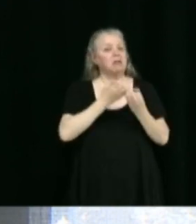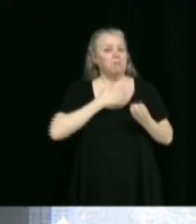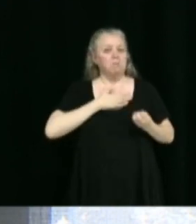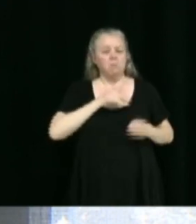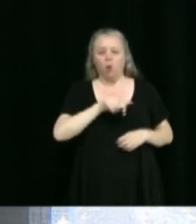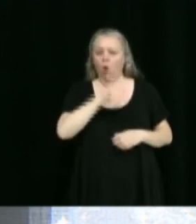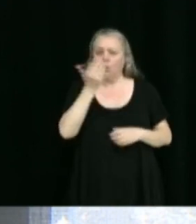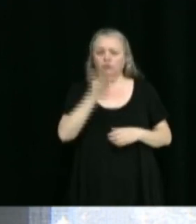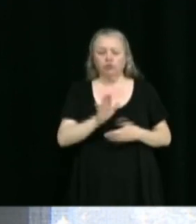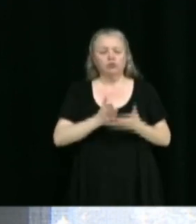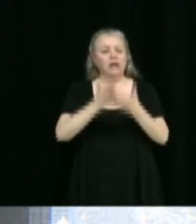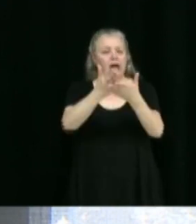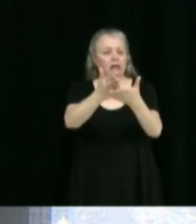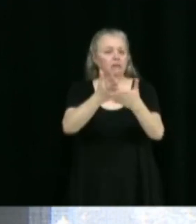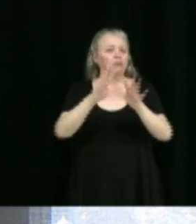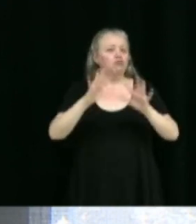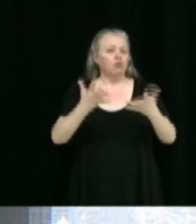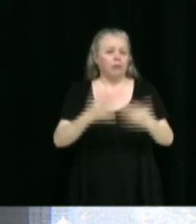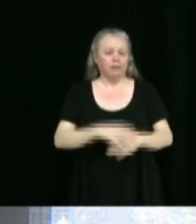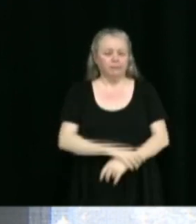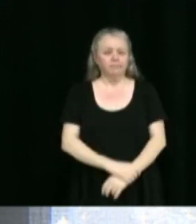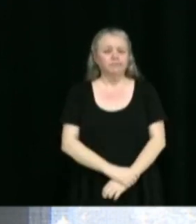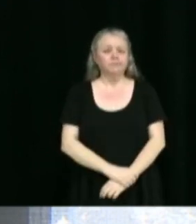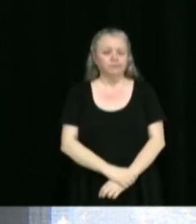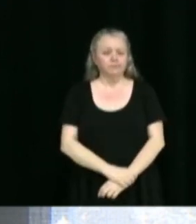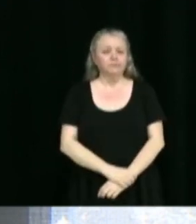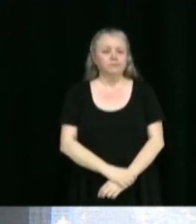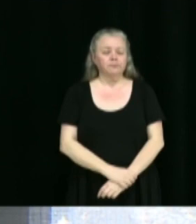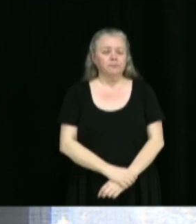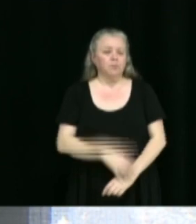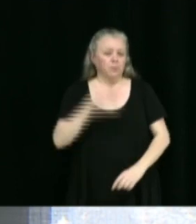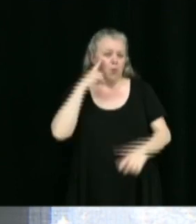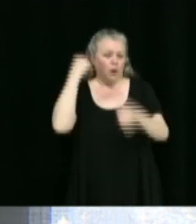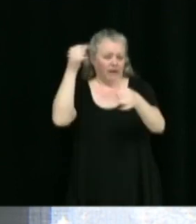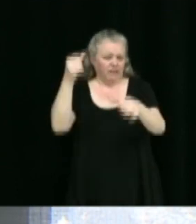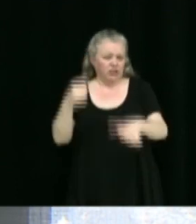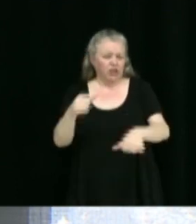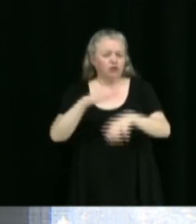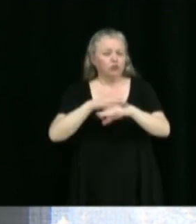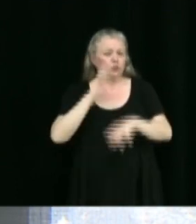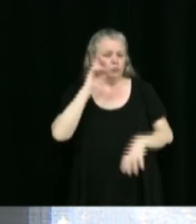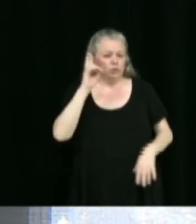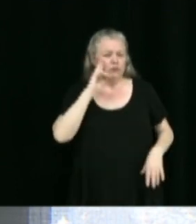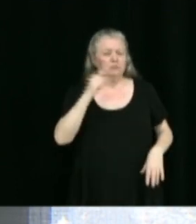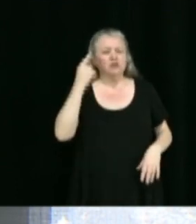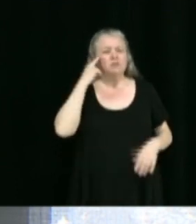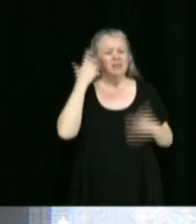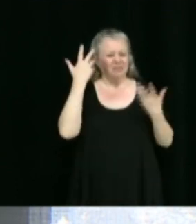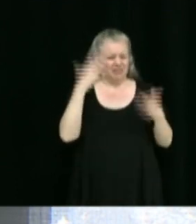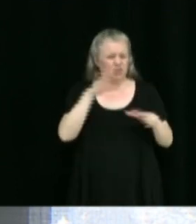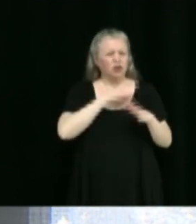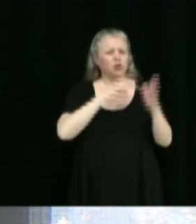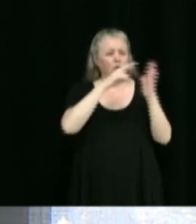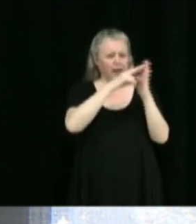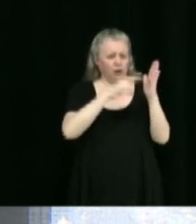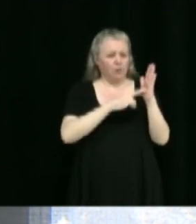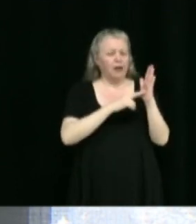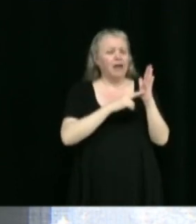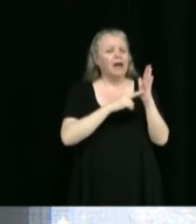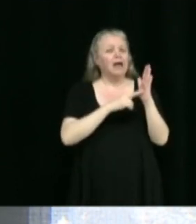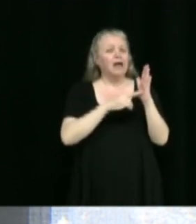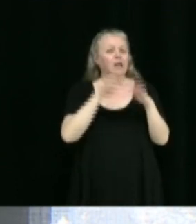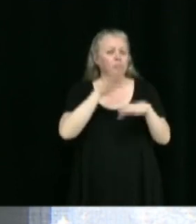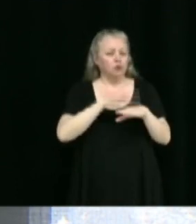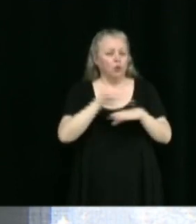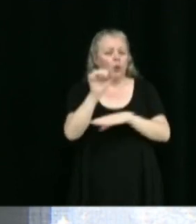choses qu'on peut faire au niveau de l'affichage ou du bruit dans ce coin-là. Je crois qu'on a déjà un règlement qui interdit justement les